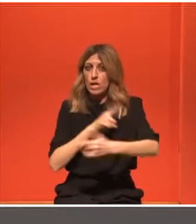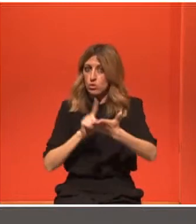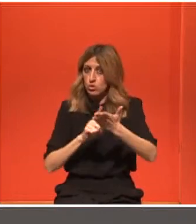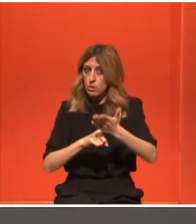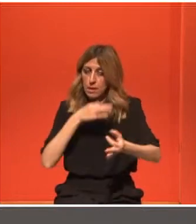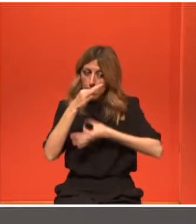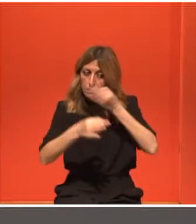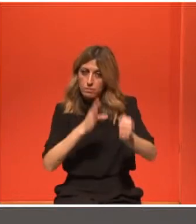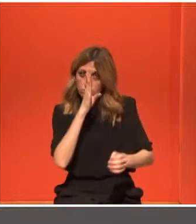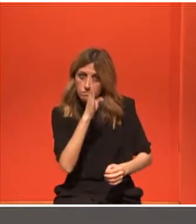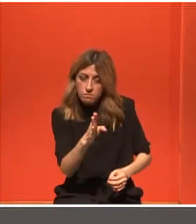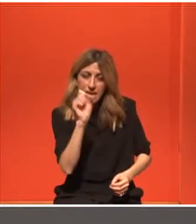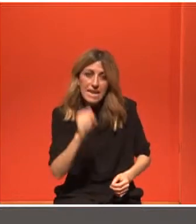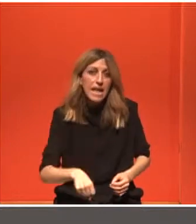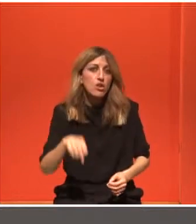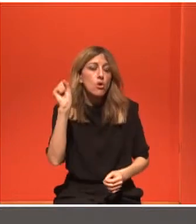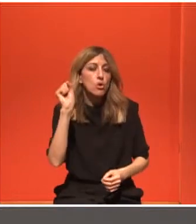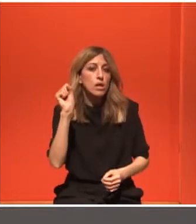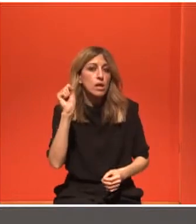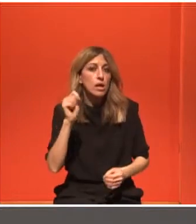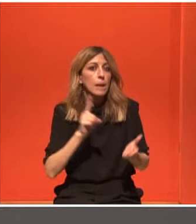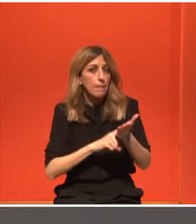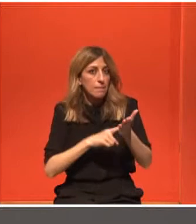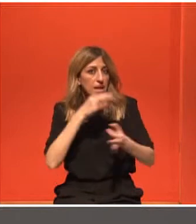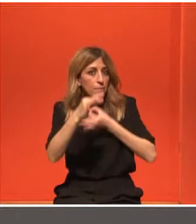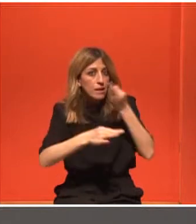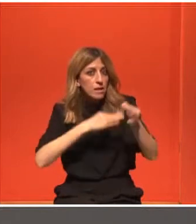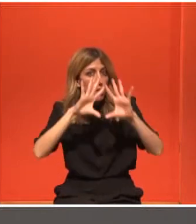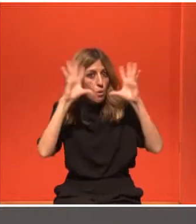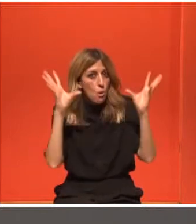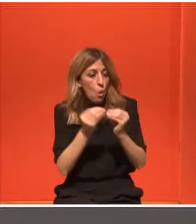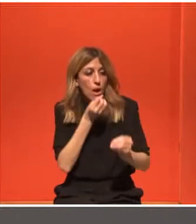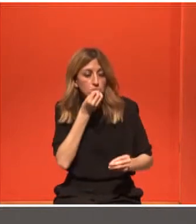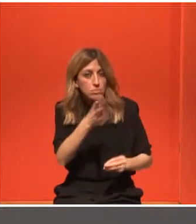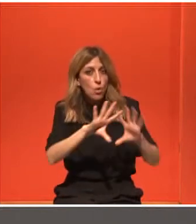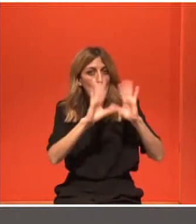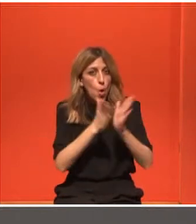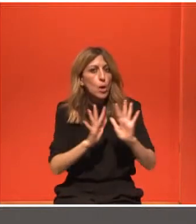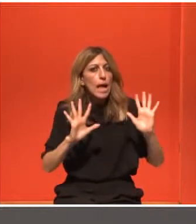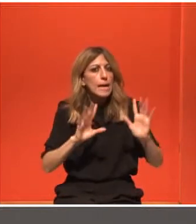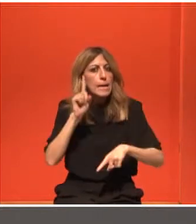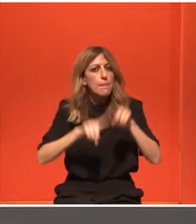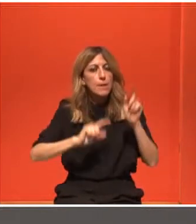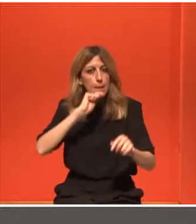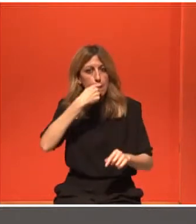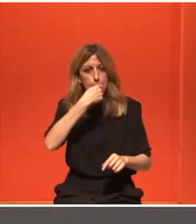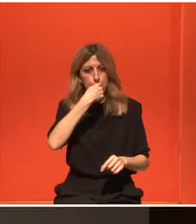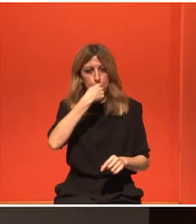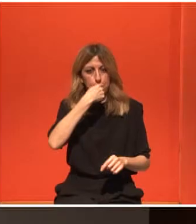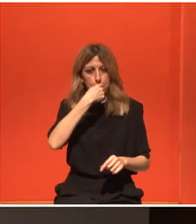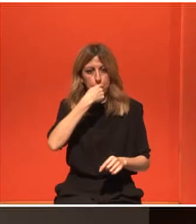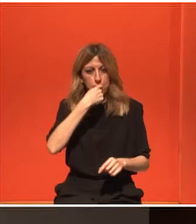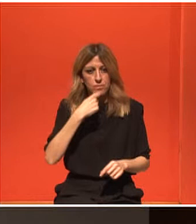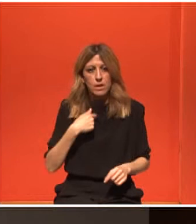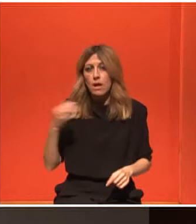σε ποιο στάδιο βρίσκεται και τι να περιμένει. Αυτό πραγματικά το έχω δει πολλές φορές στο γραφείο μου. Δεν μου είπαν σε ποιο